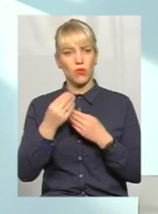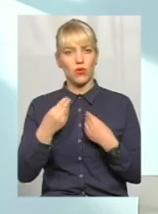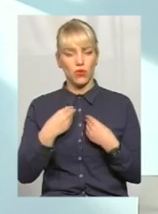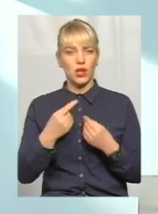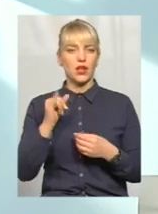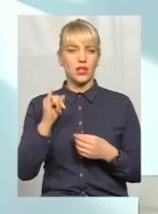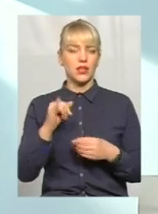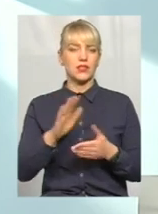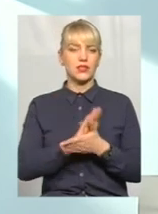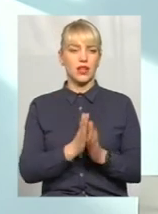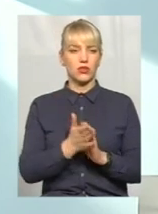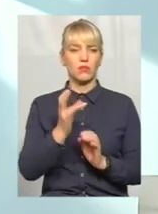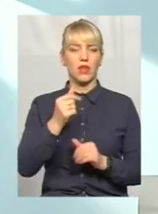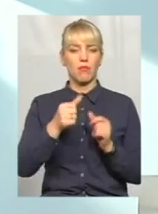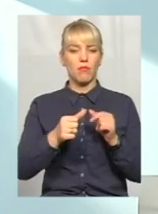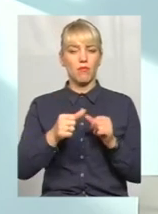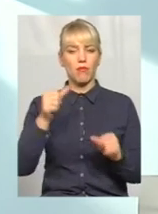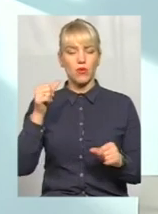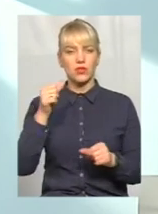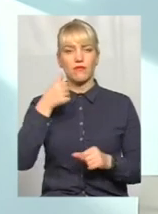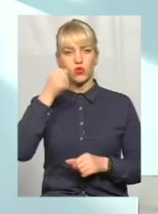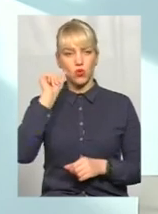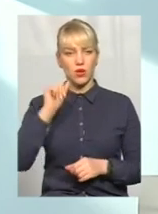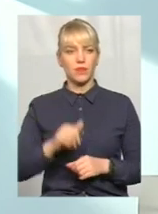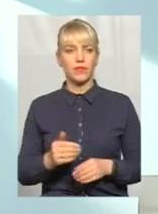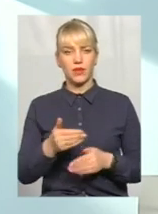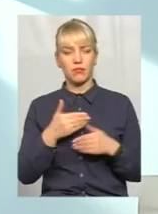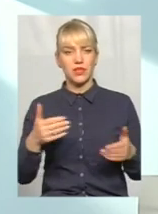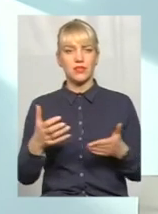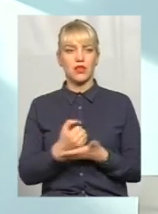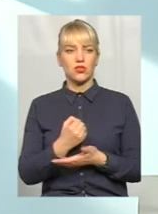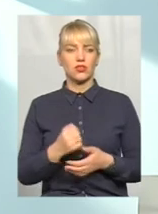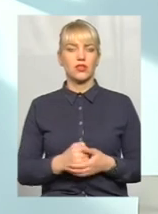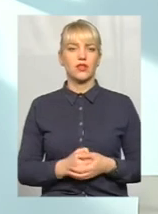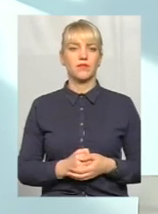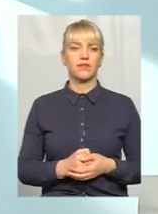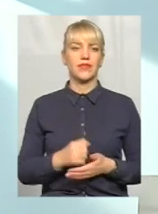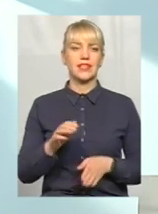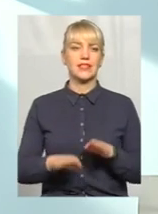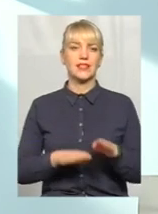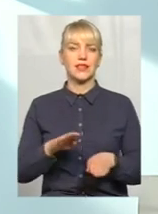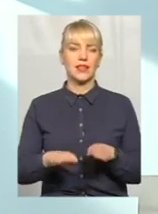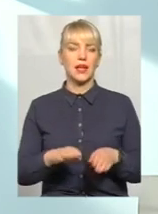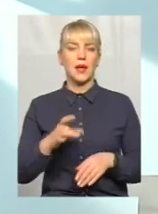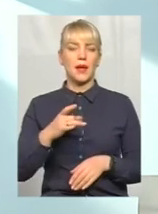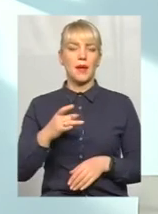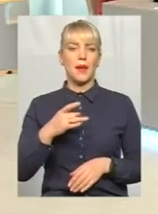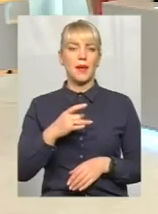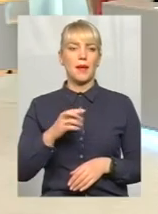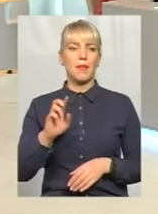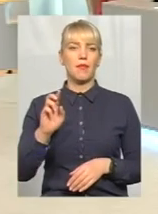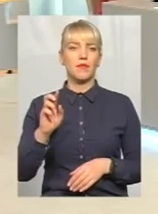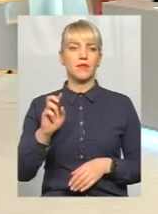І станом на позавчора ми знайшли сліди біологічного батька, його